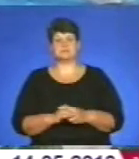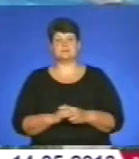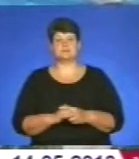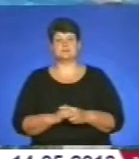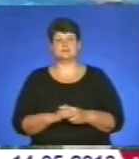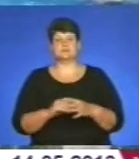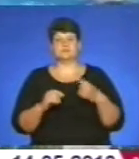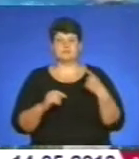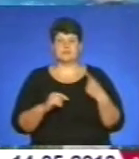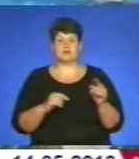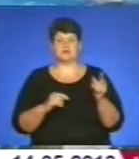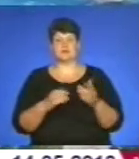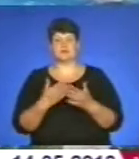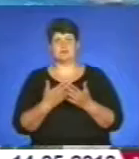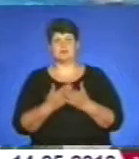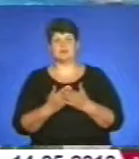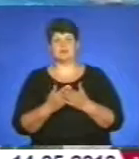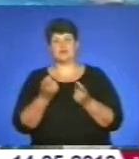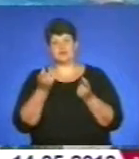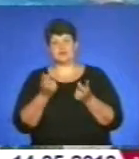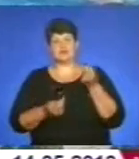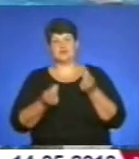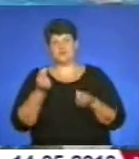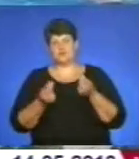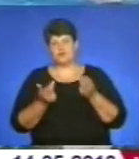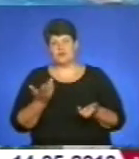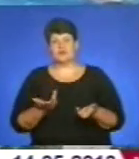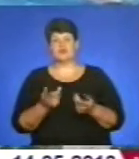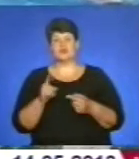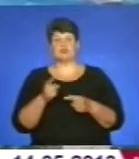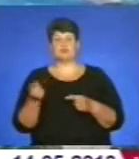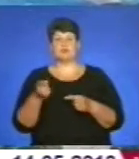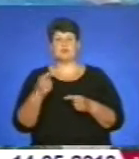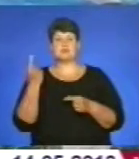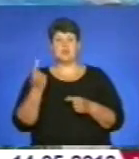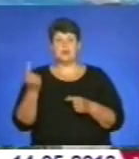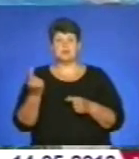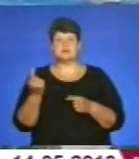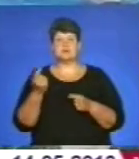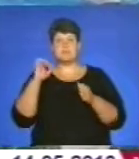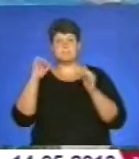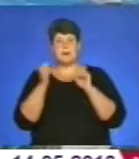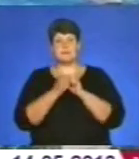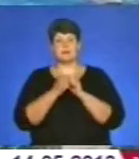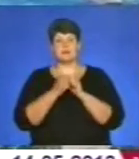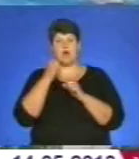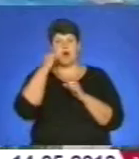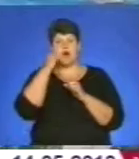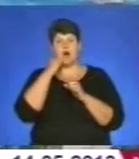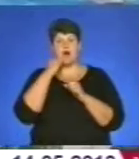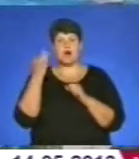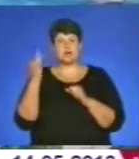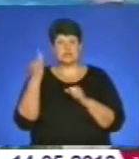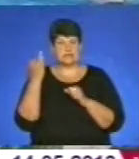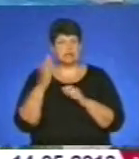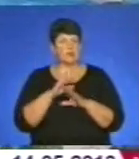Інші там трошки теж жартували, чому в Тернопільській області пам'ятки архітектури не шануються.